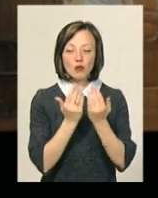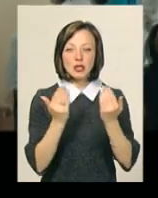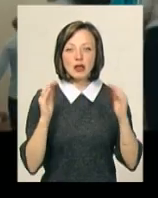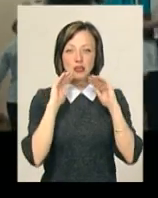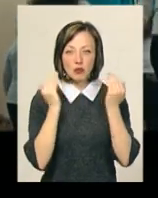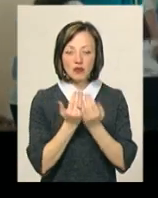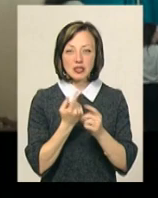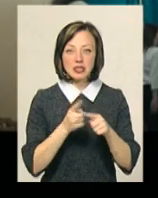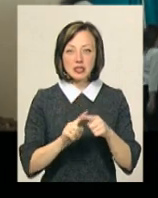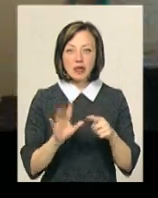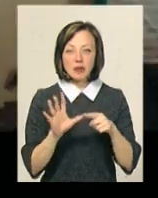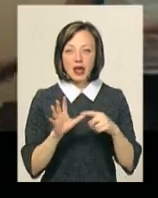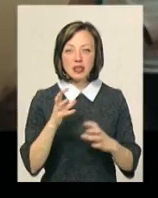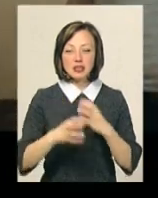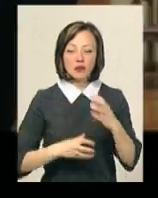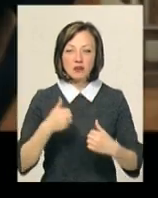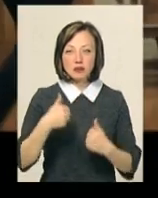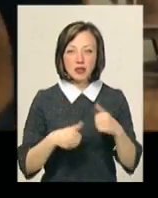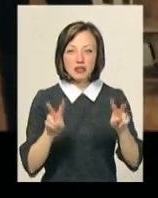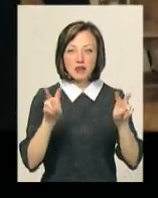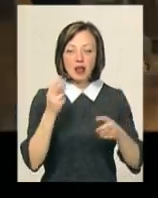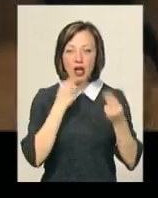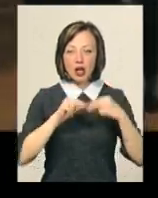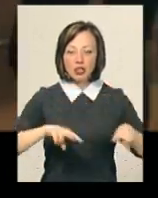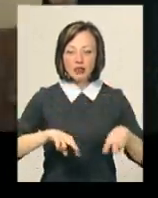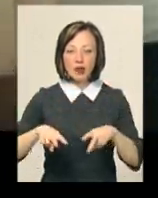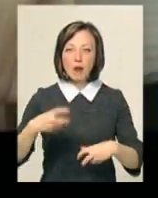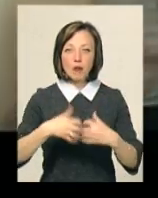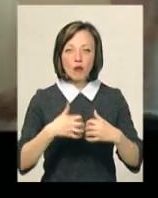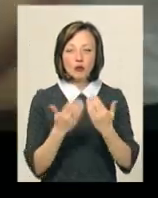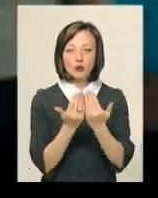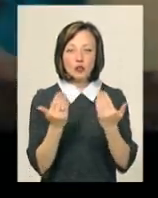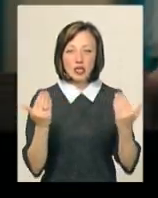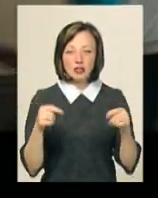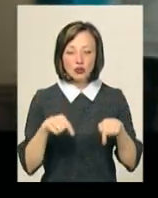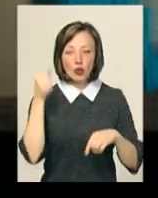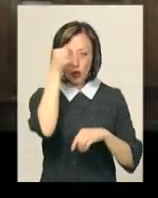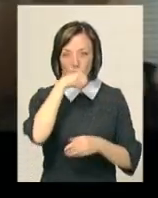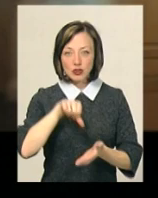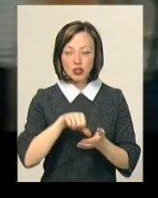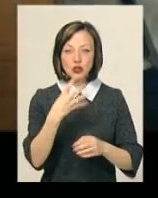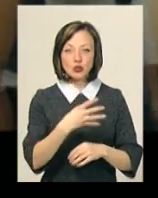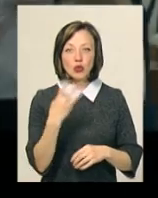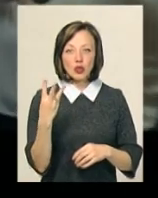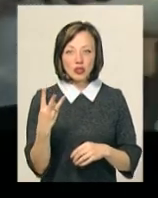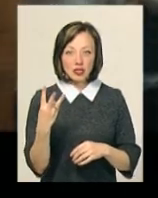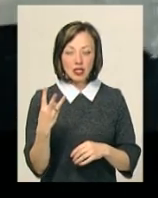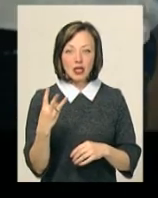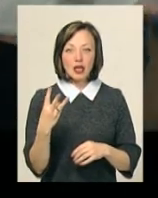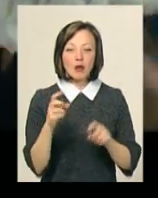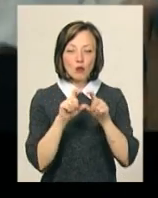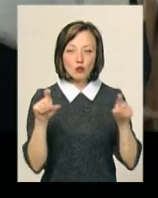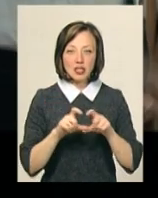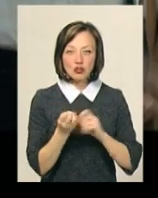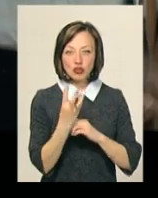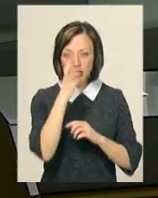Це будуть п'яті світові змагання за звання кращих танцюристів поміж музейників. Цьогоріч у них беруть участь 43 музеї із